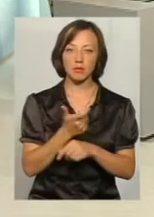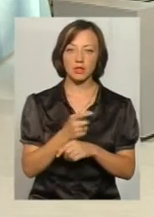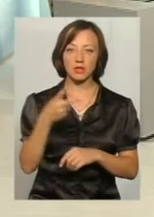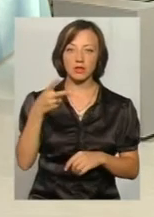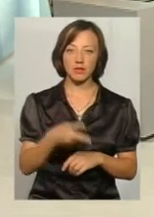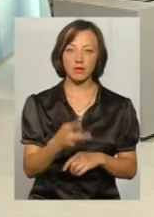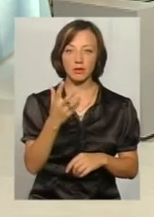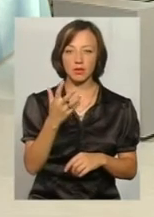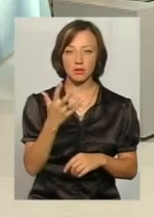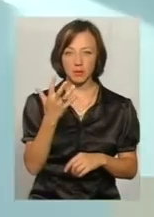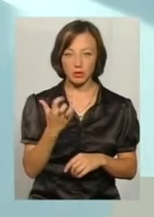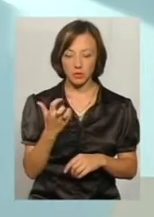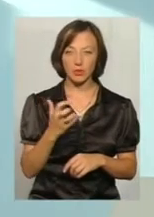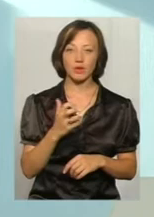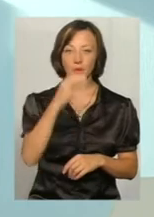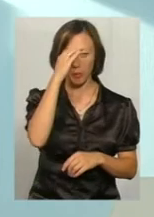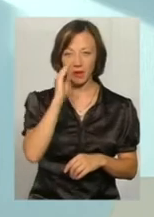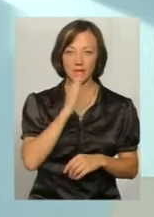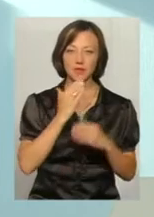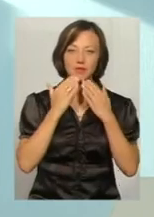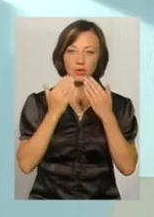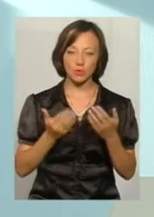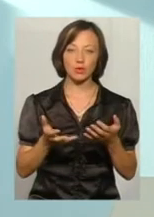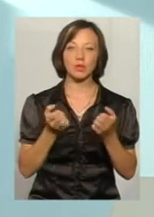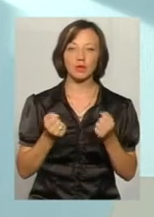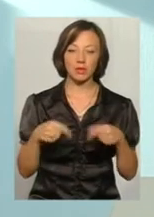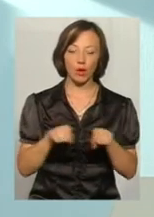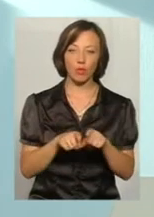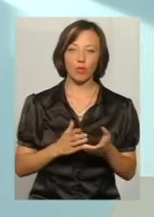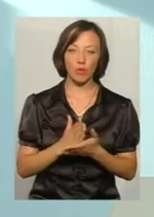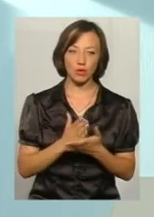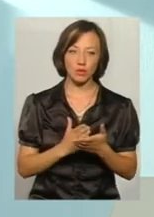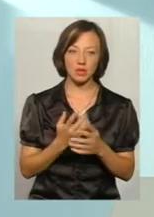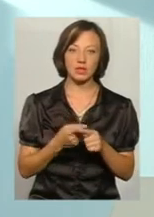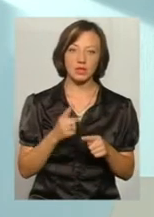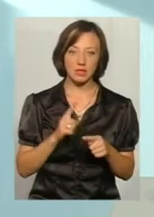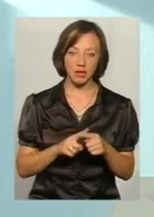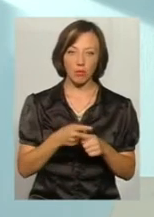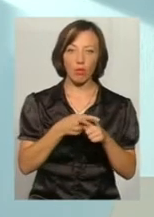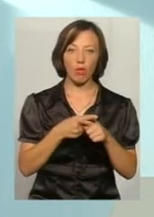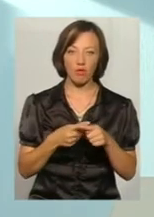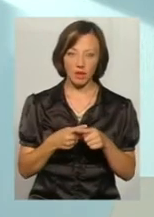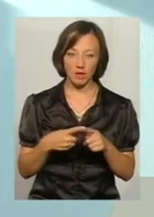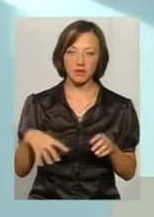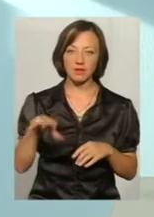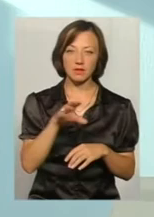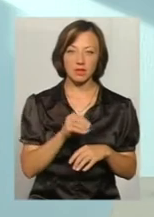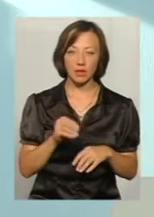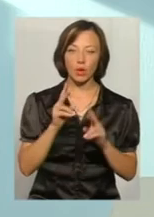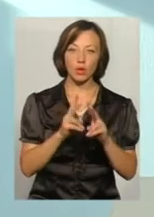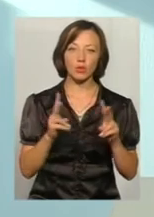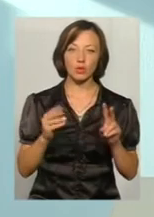тисячі батьків звернулися і отримали таку послугу. А це практично половина від всіх